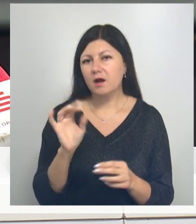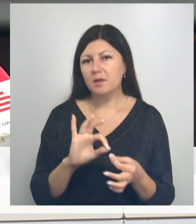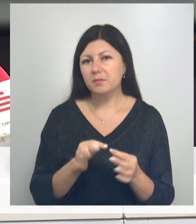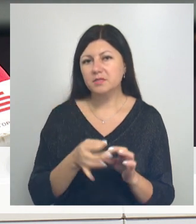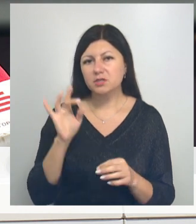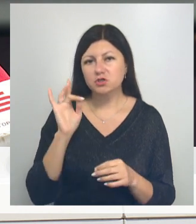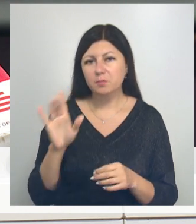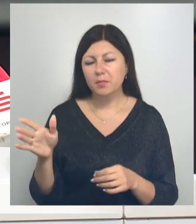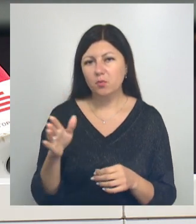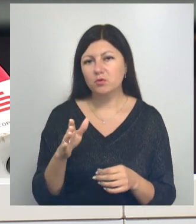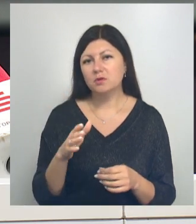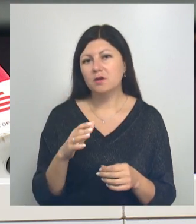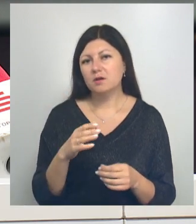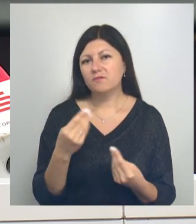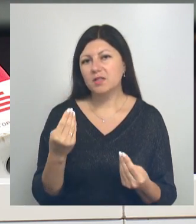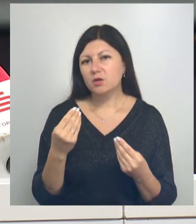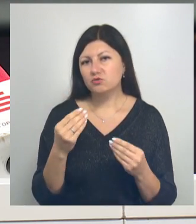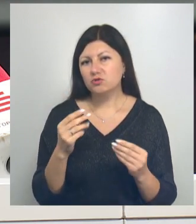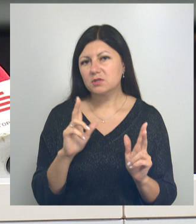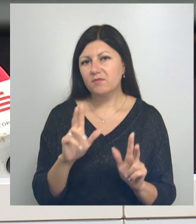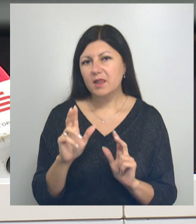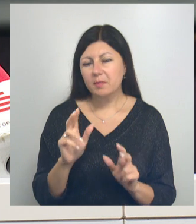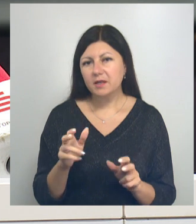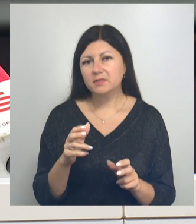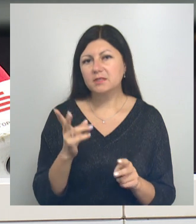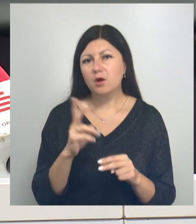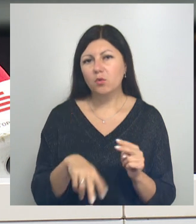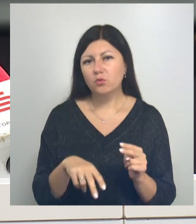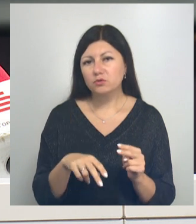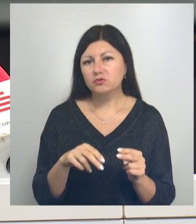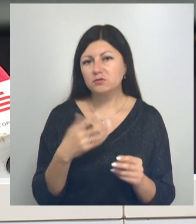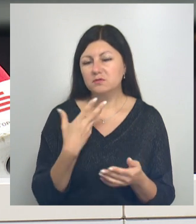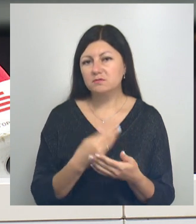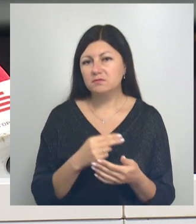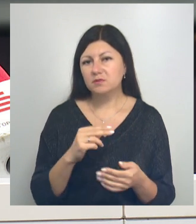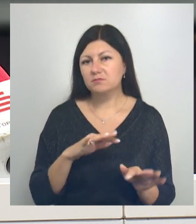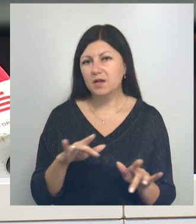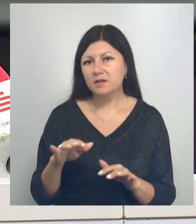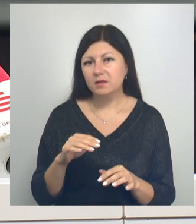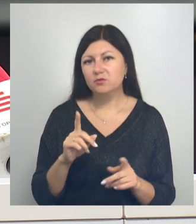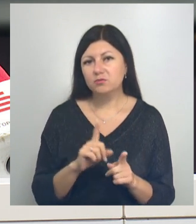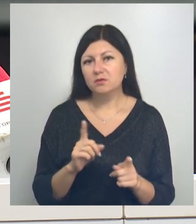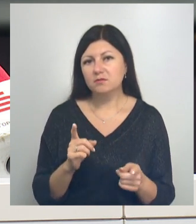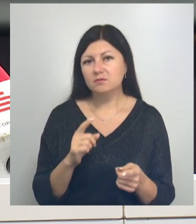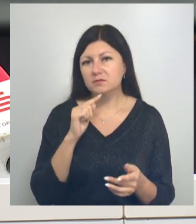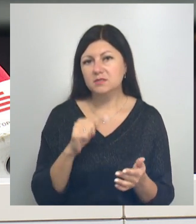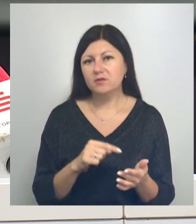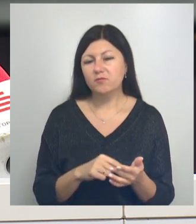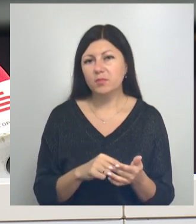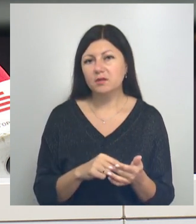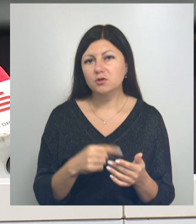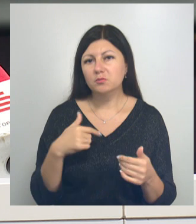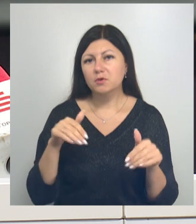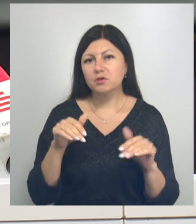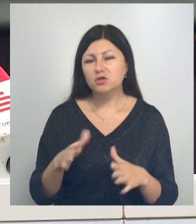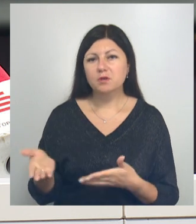выдающийся волейболист. В этом году окончил карьеру. Ну и вот так совпало, что мы